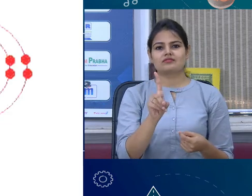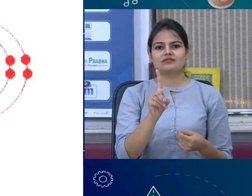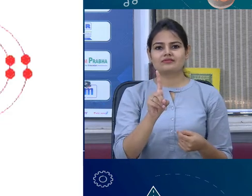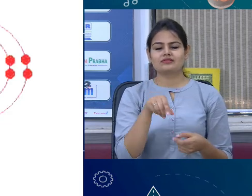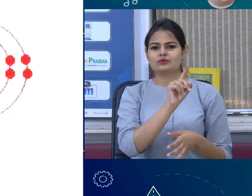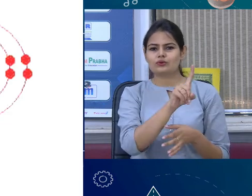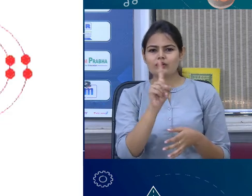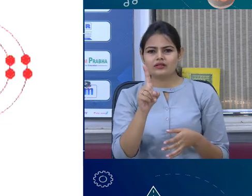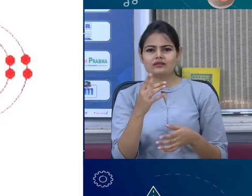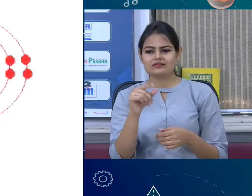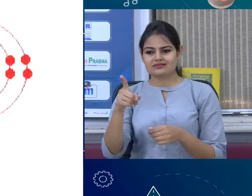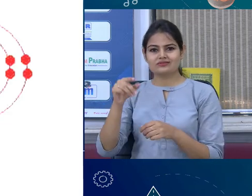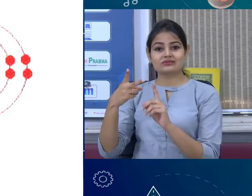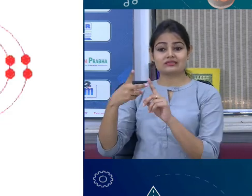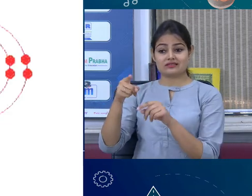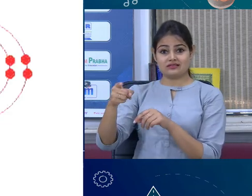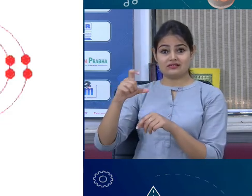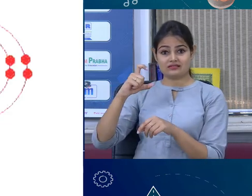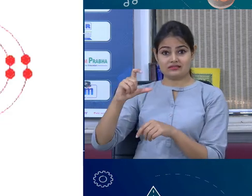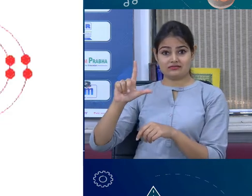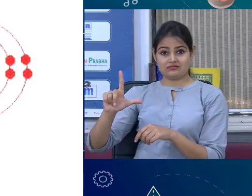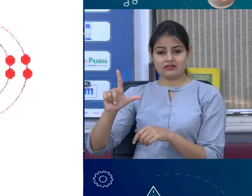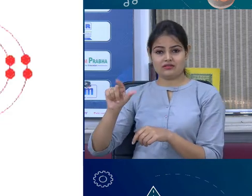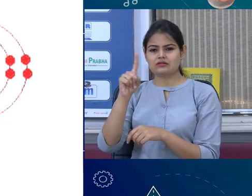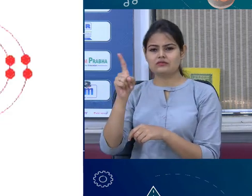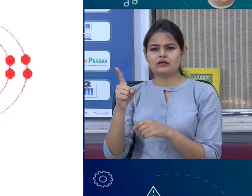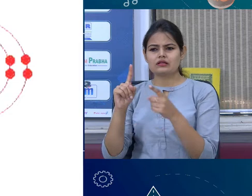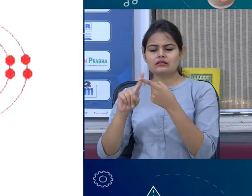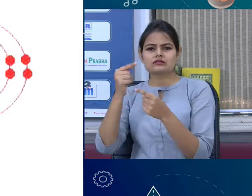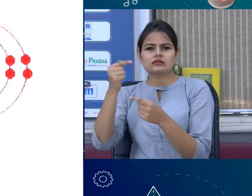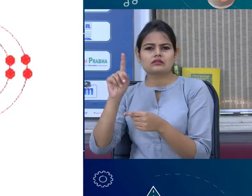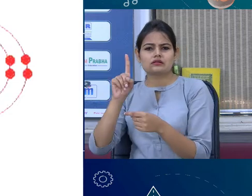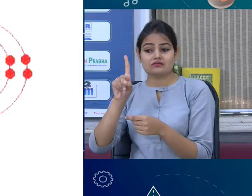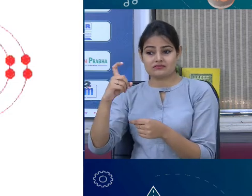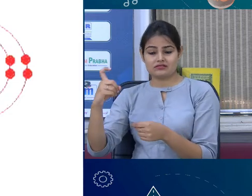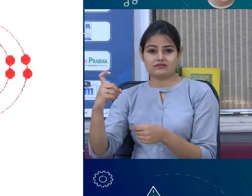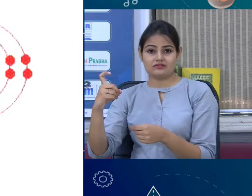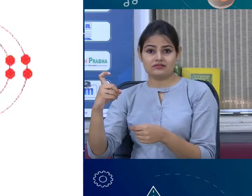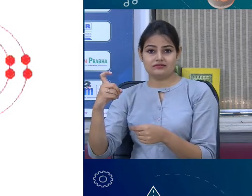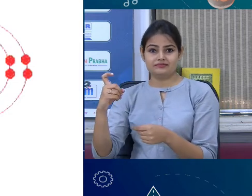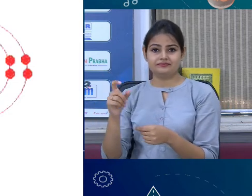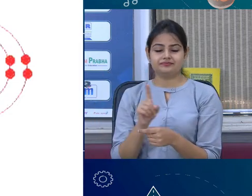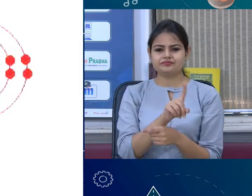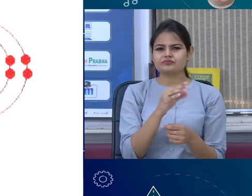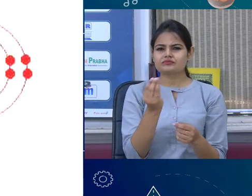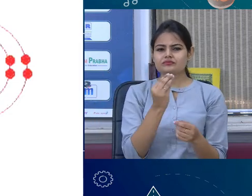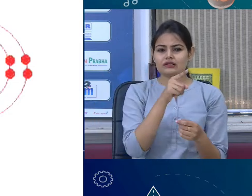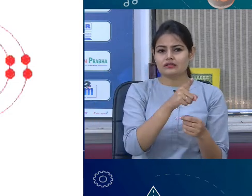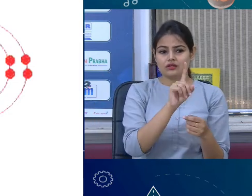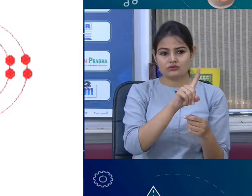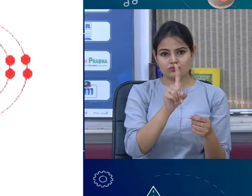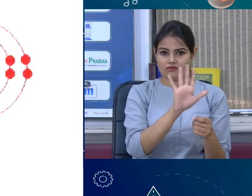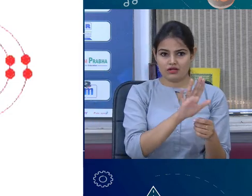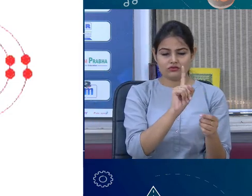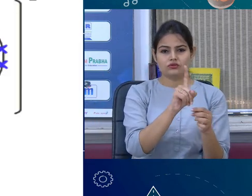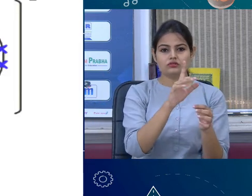bound whereas chlorine के पास एक electron कम है outermost shell में so sodium the outermost electron chlorine को दे देता है and